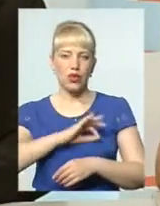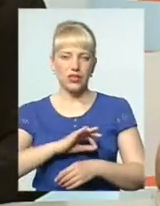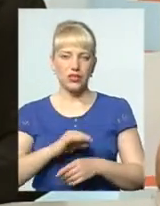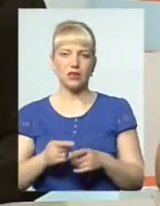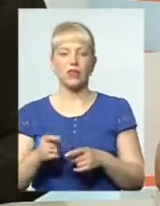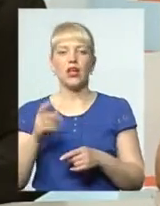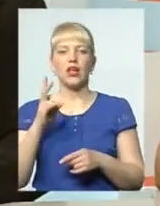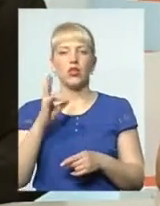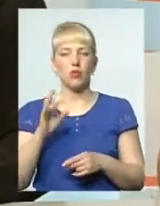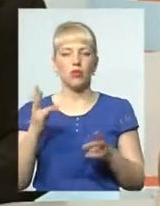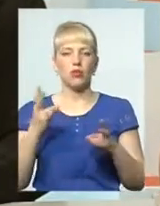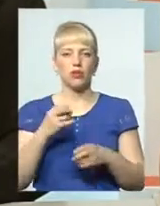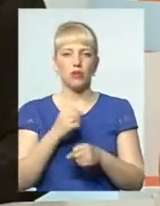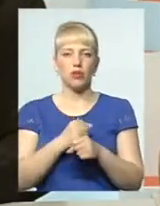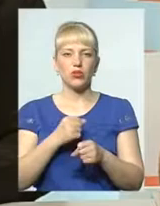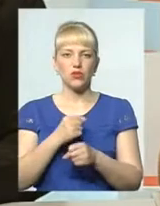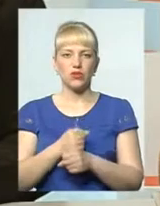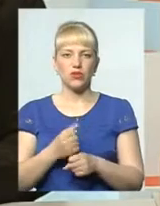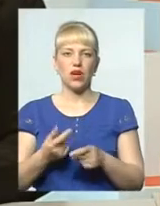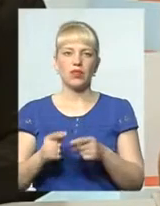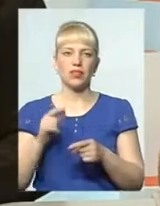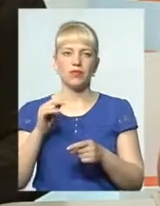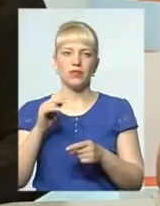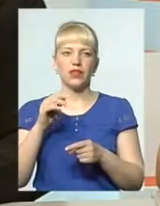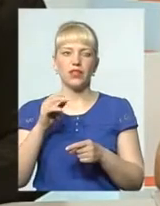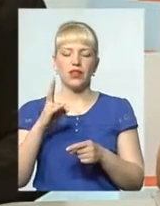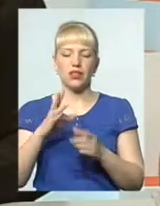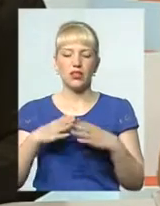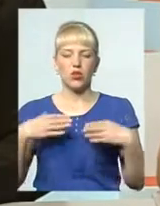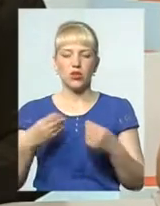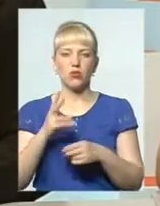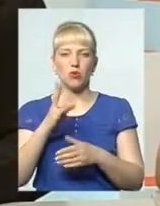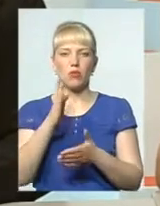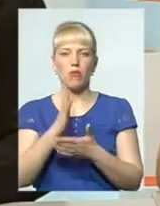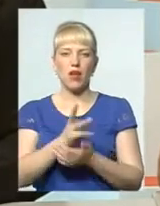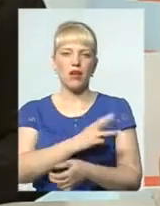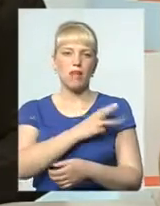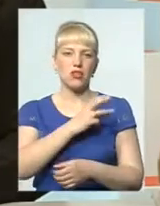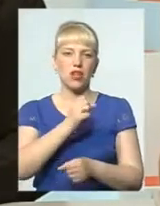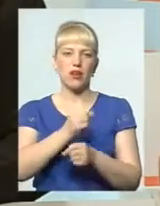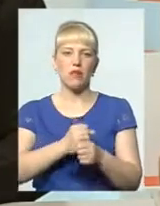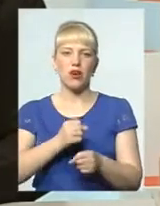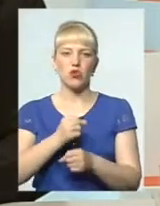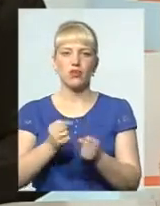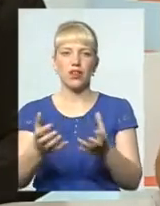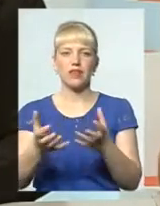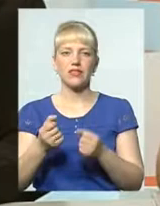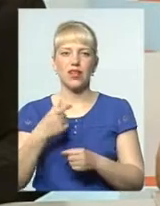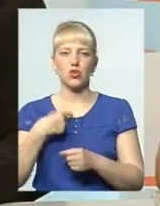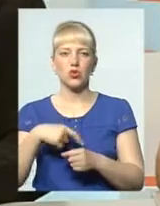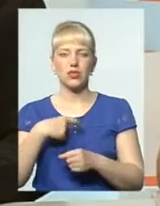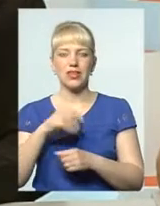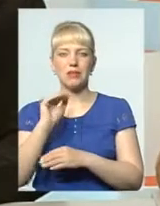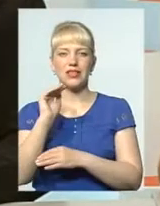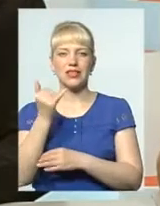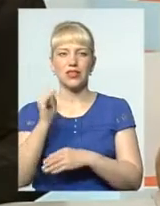Але потрібно насамперед працювати з цими родинами, які мають бажання працювати, взяти до себе саме